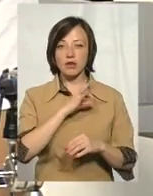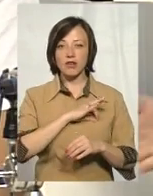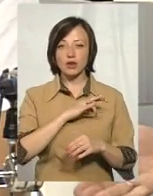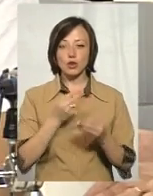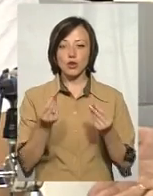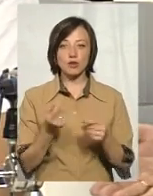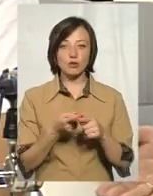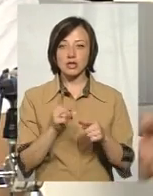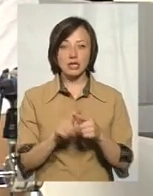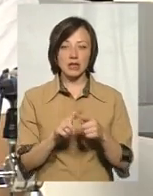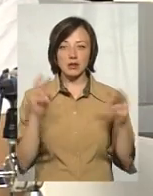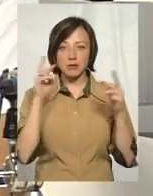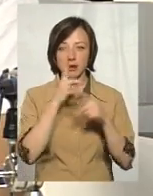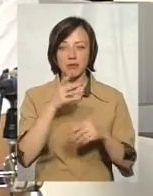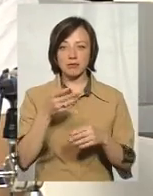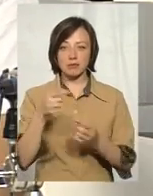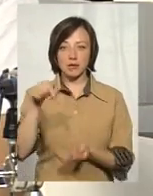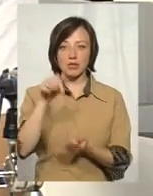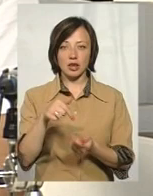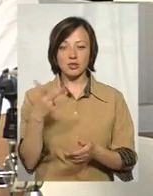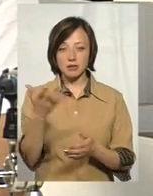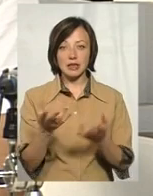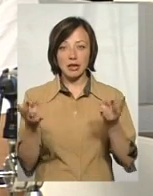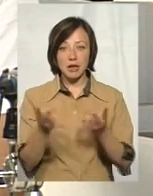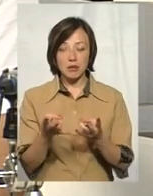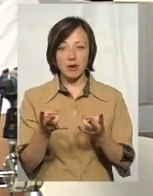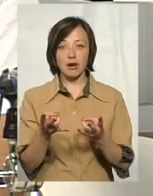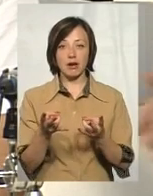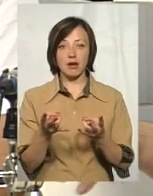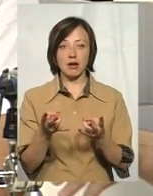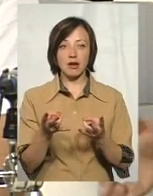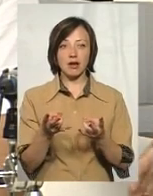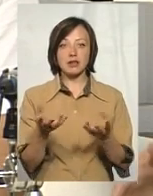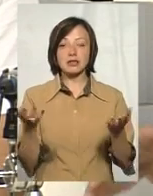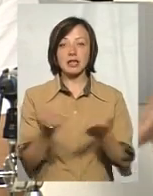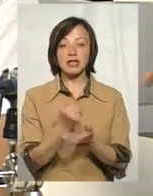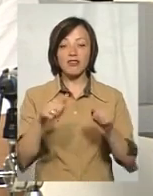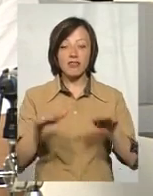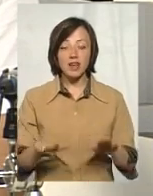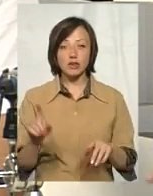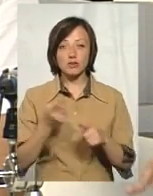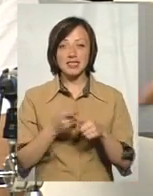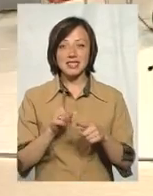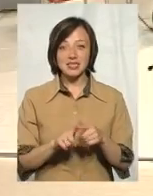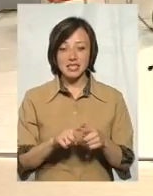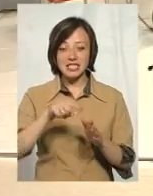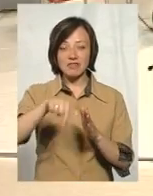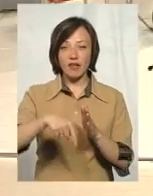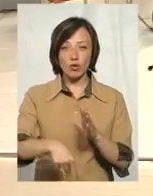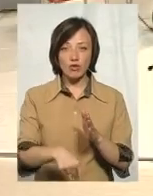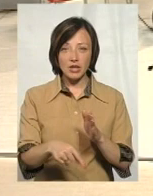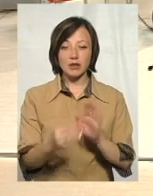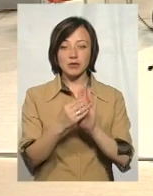гроші, бо це є нецільове призначення, воно не стоїть в нього на балансі. Тому як якийсь треба знайти вихід, щоб саме ці свердловини